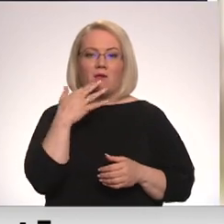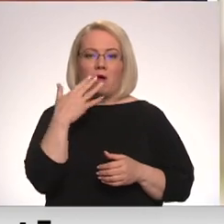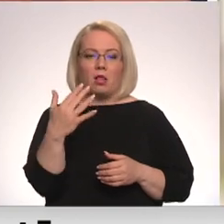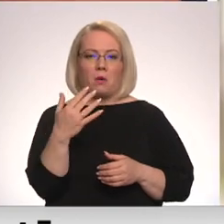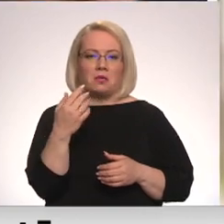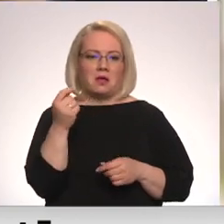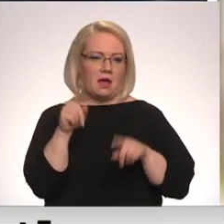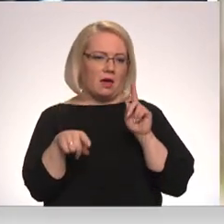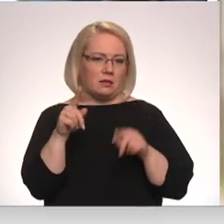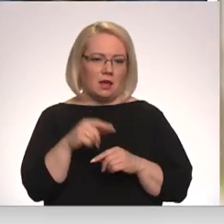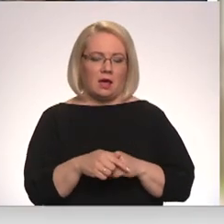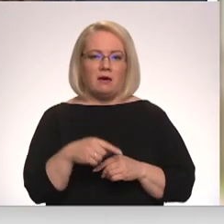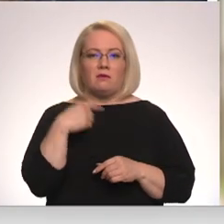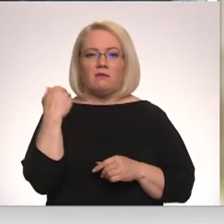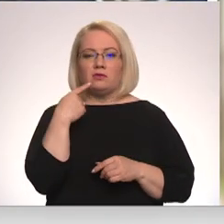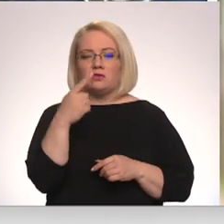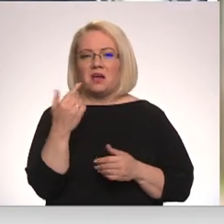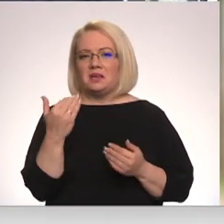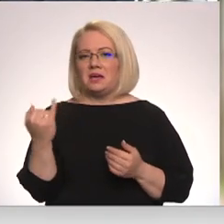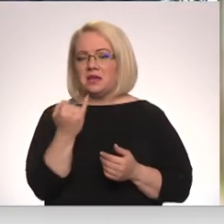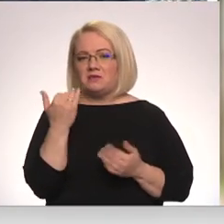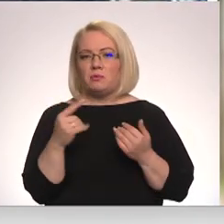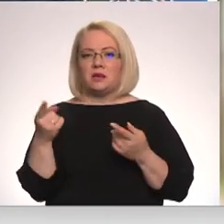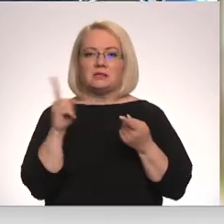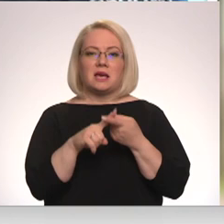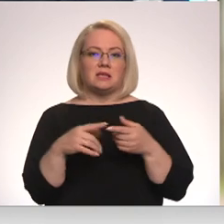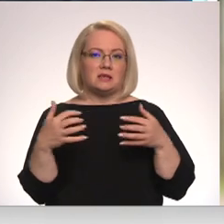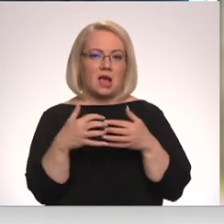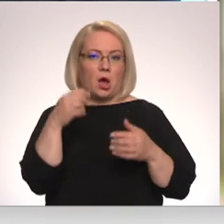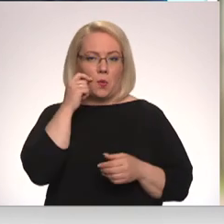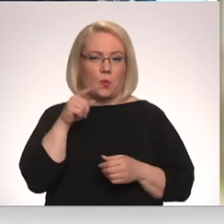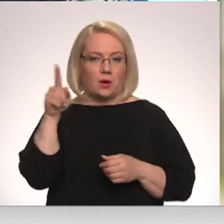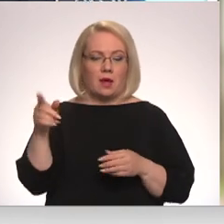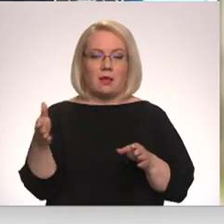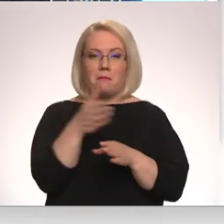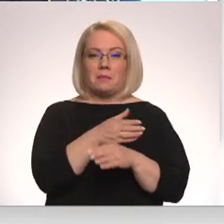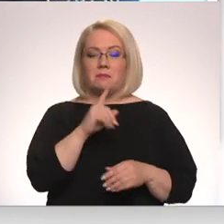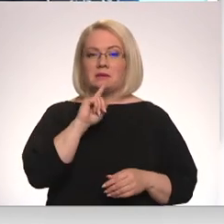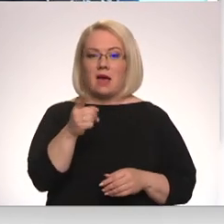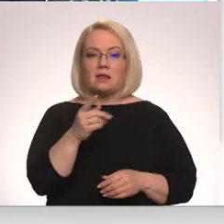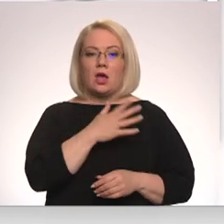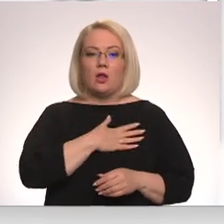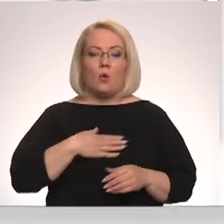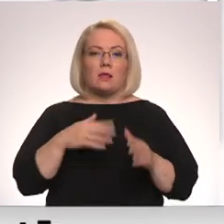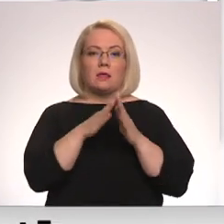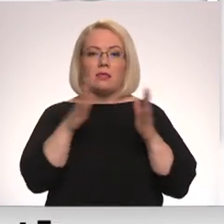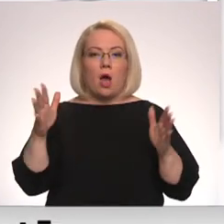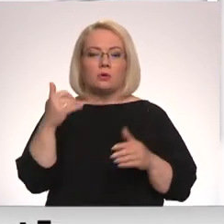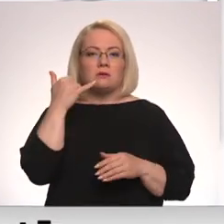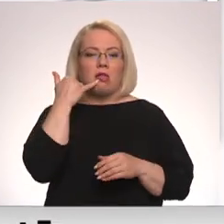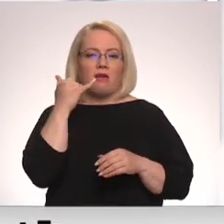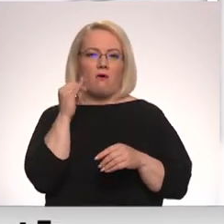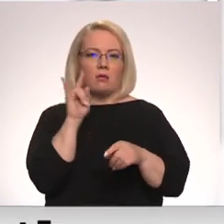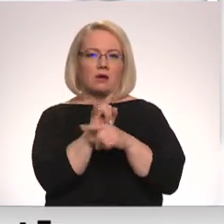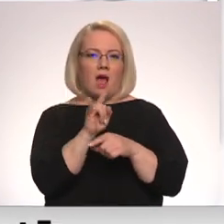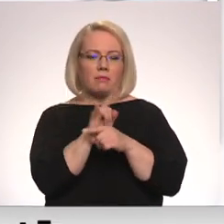Kas ir interesanti, varbūt tas kaut kādā veidā arī ir saistīta ar kardarbību Ukrainā, jo, piemēram, dēļ pirms gada ļoti daudz šādi telefonu krāpnieku zvani nāc tieši